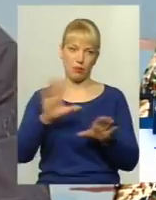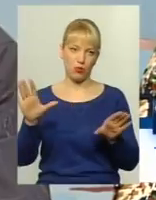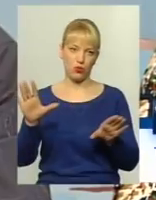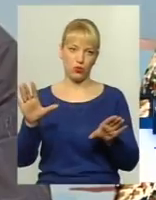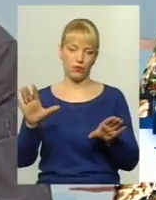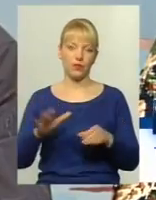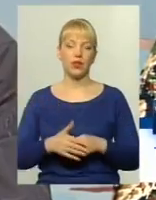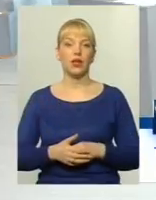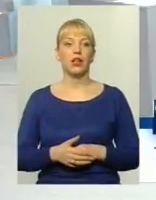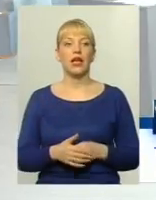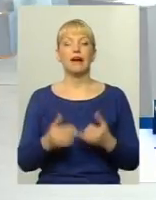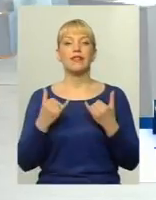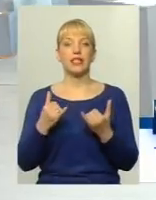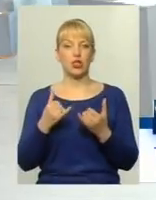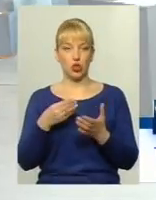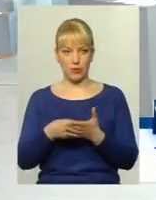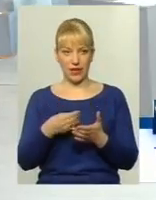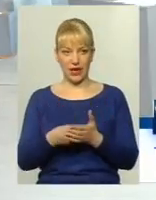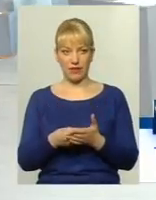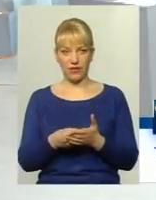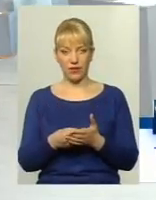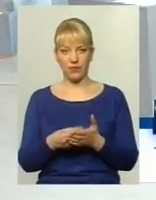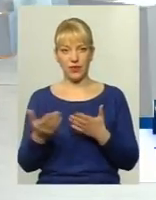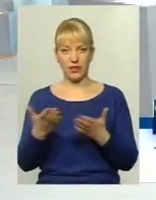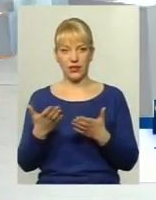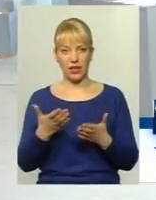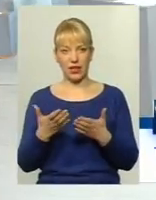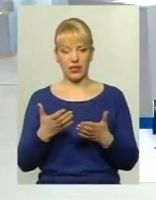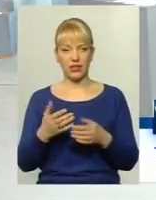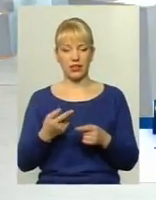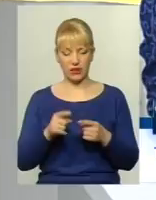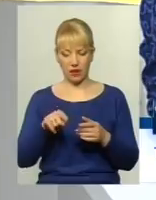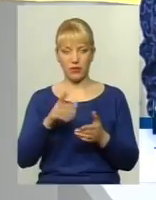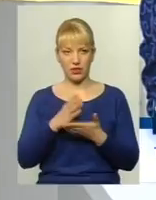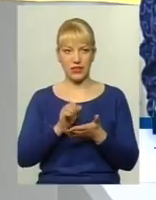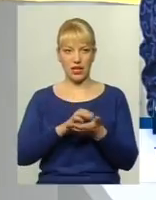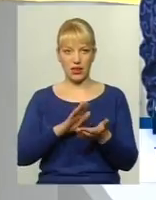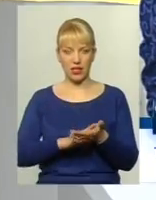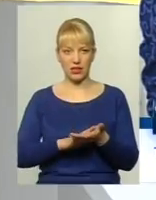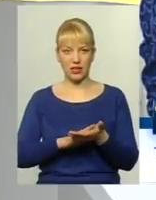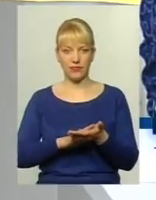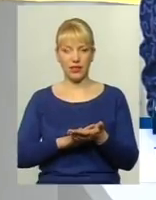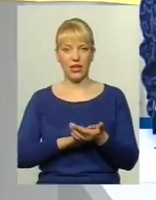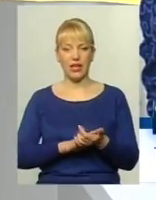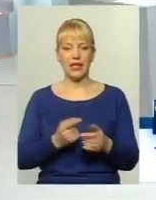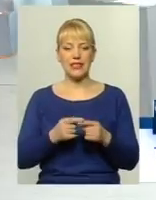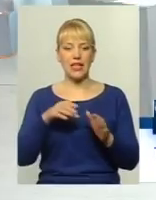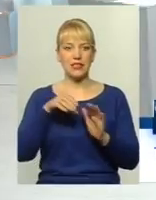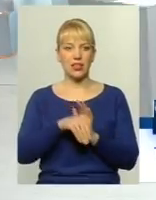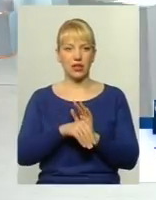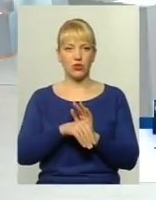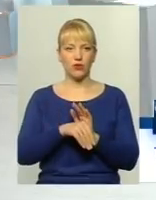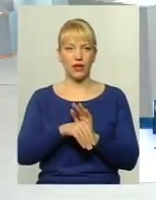В нинішньому тарифі, який проговорюється, є закладена складування на модернізацію? складування взагалі